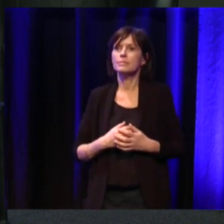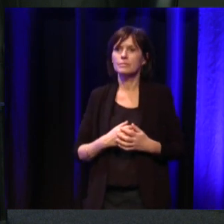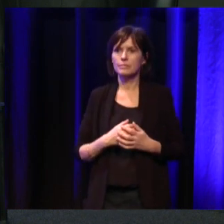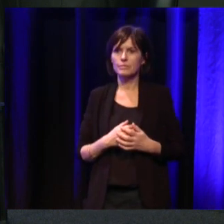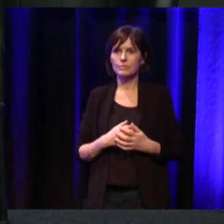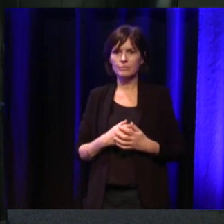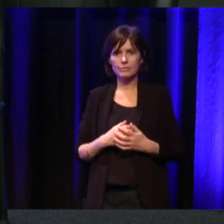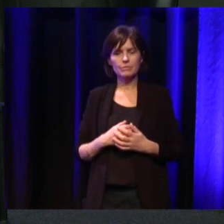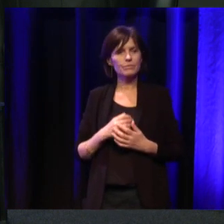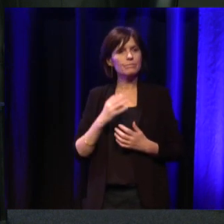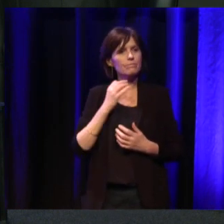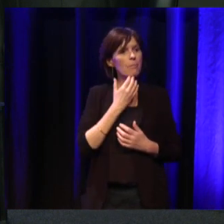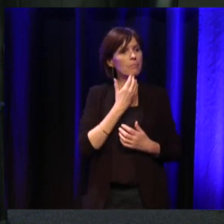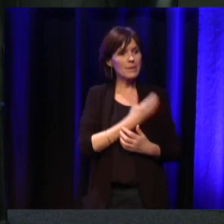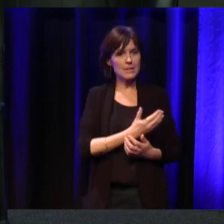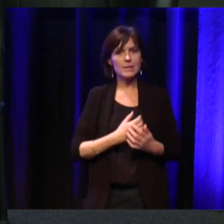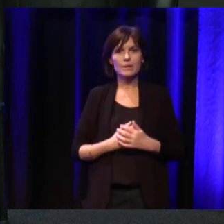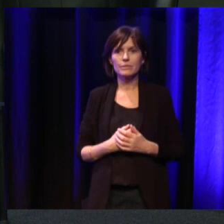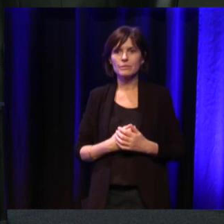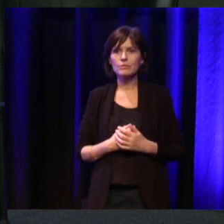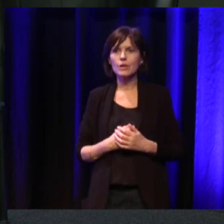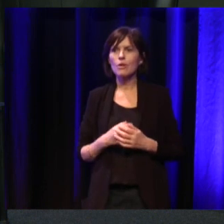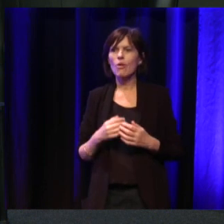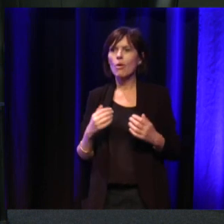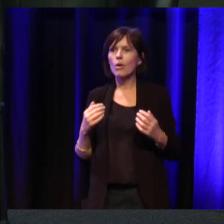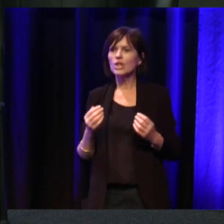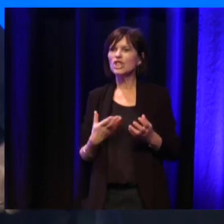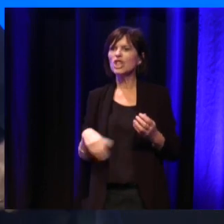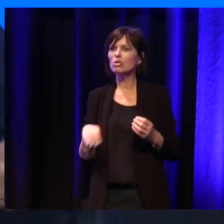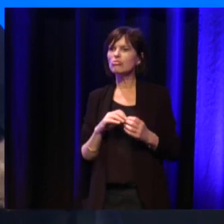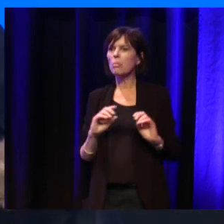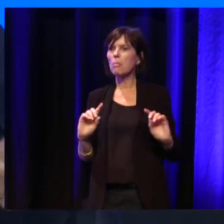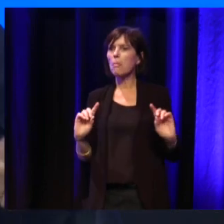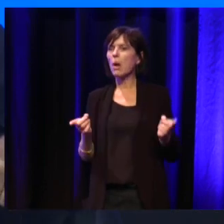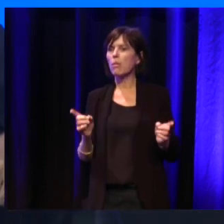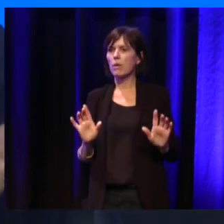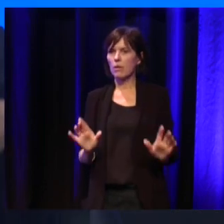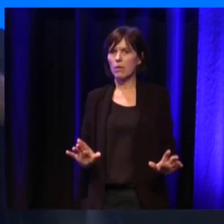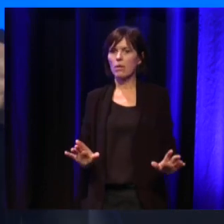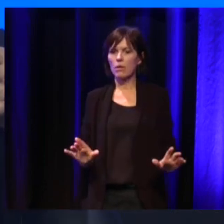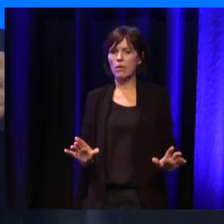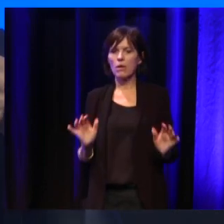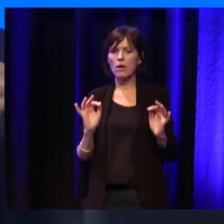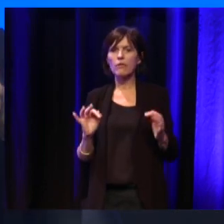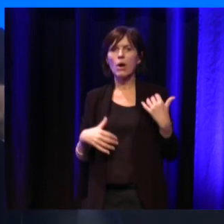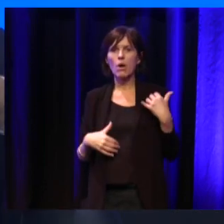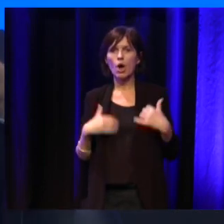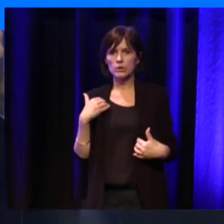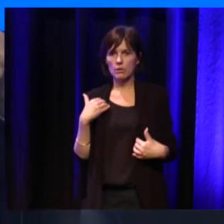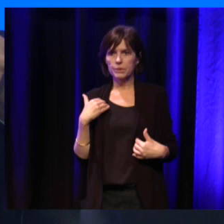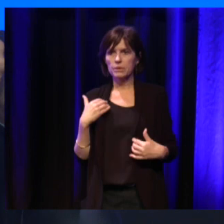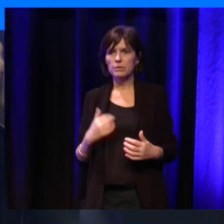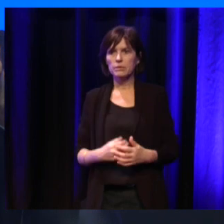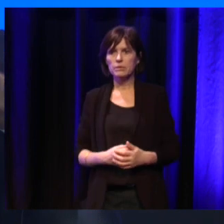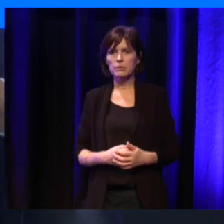Oui, je vous remercie. Je voulais juste faire une petite aparté avant de commencer sur le handicap et la façon